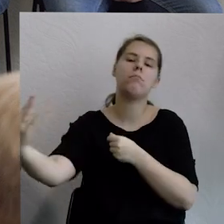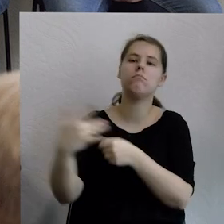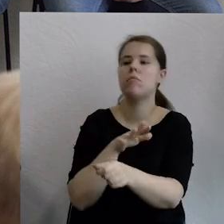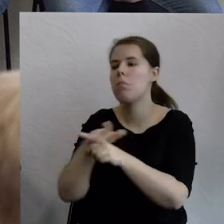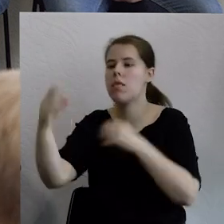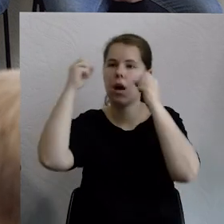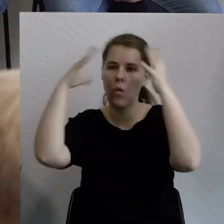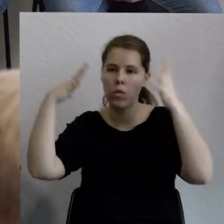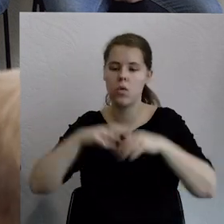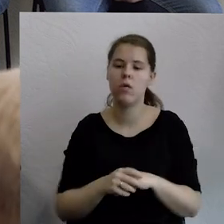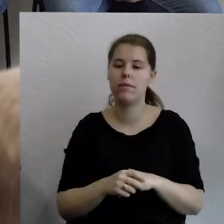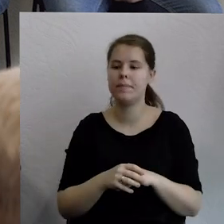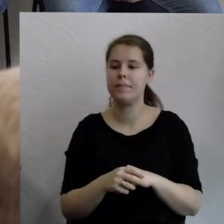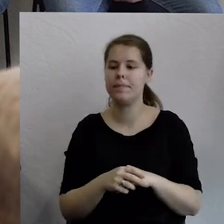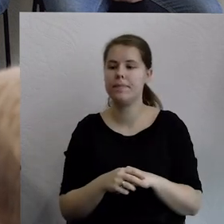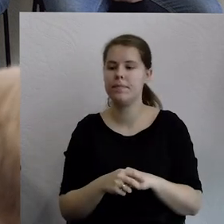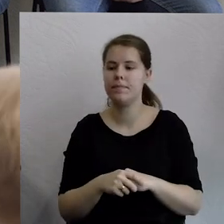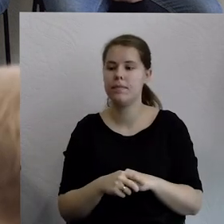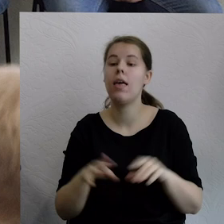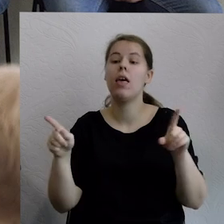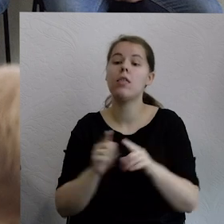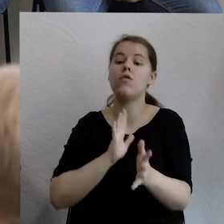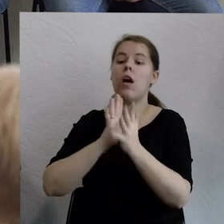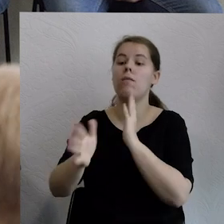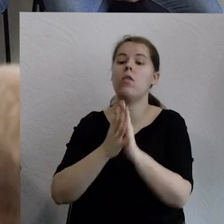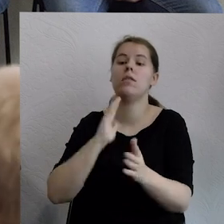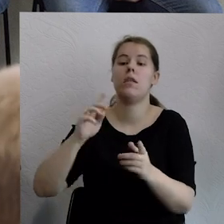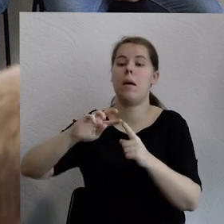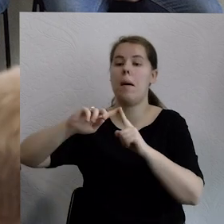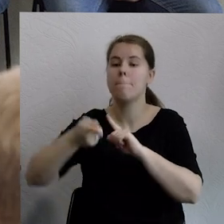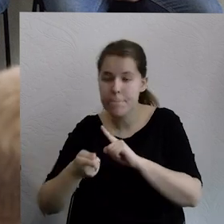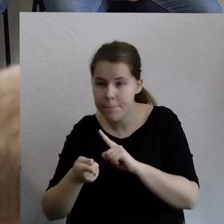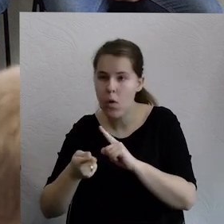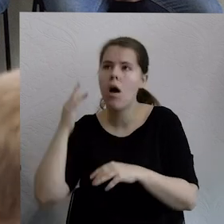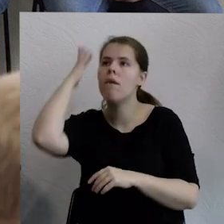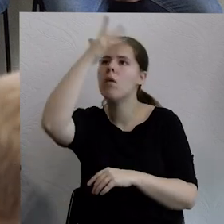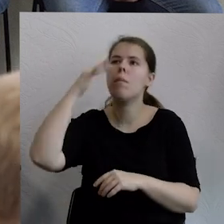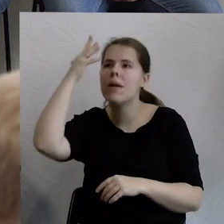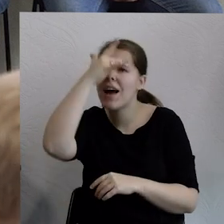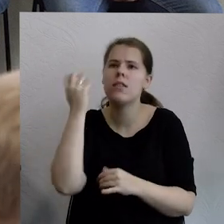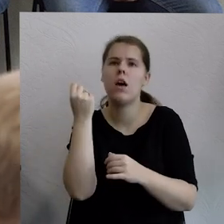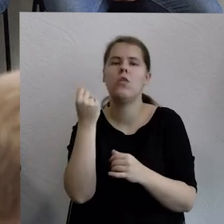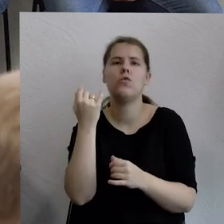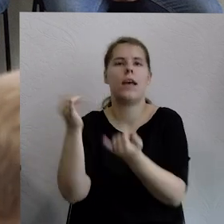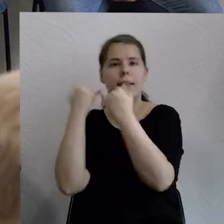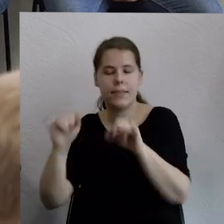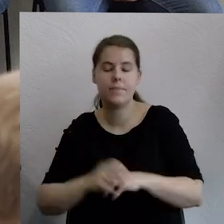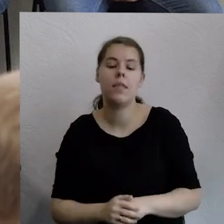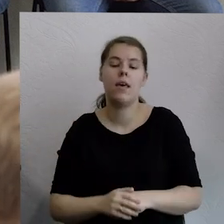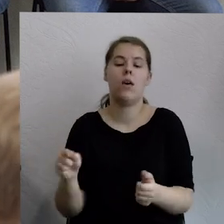ten proces zakończenia, wychodzenia z wojny umożliwi, zmieni wyobraźnię po prostu, tworzy na taką konieczność. A drugi element,